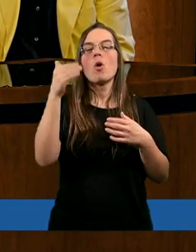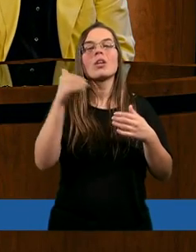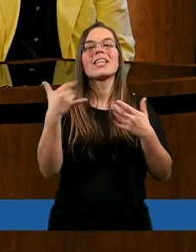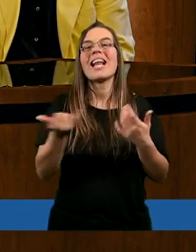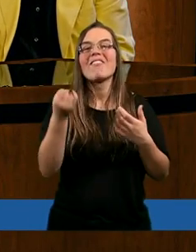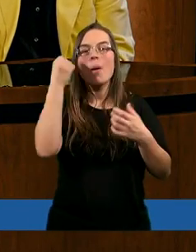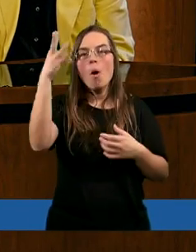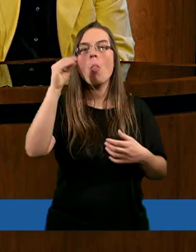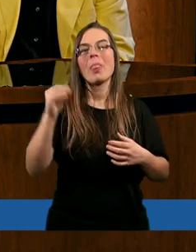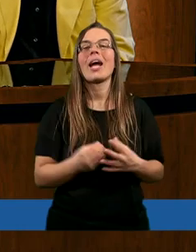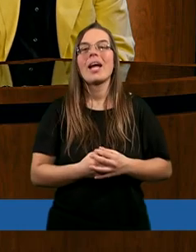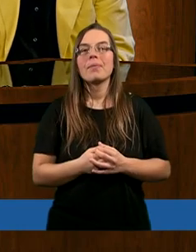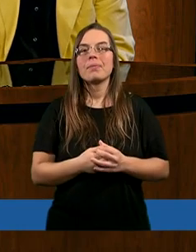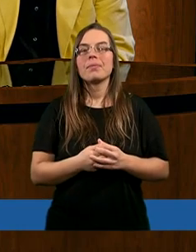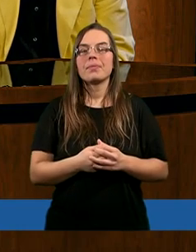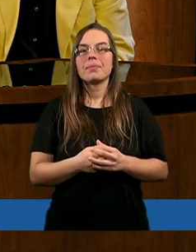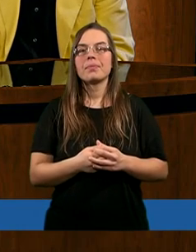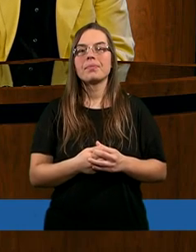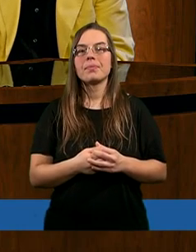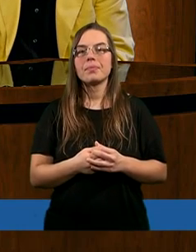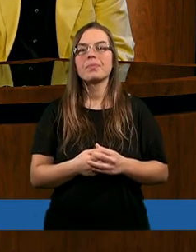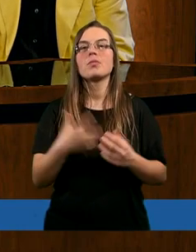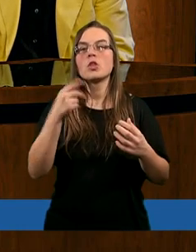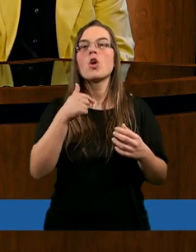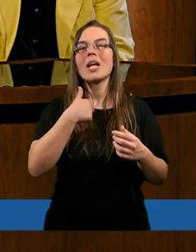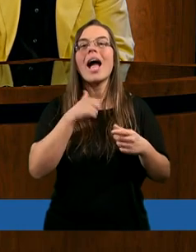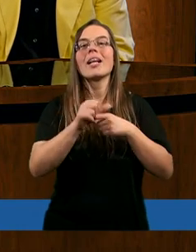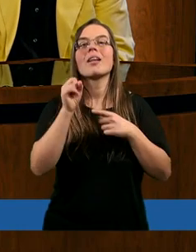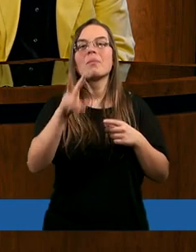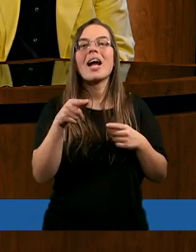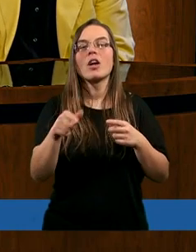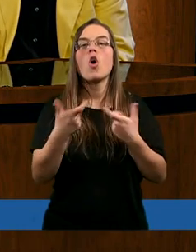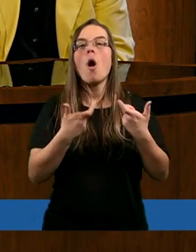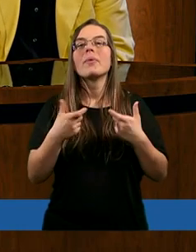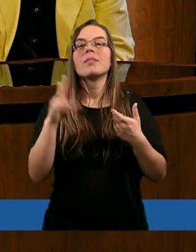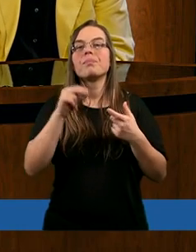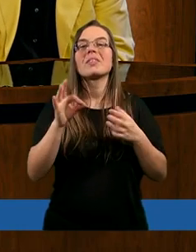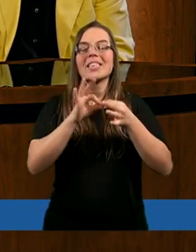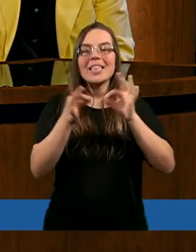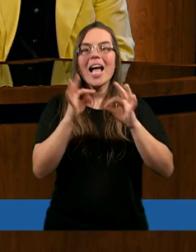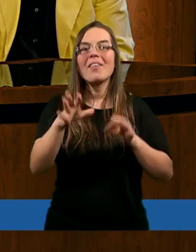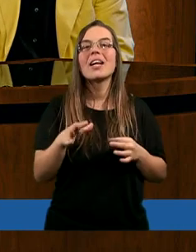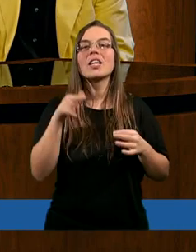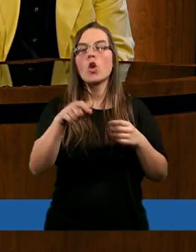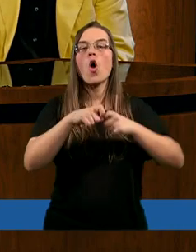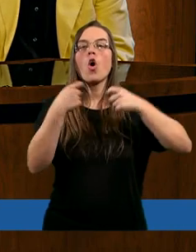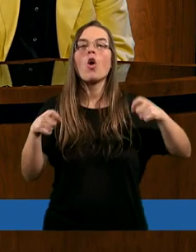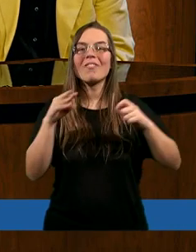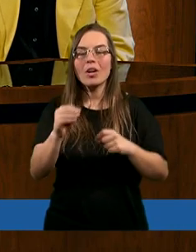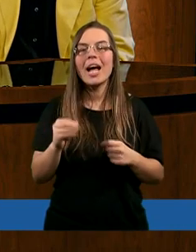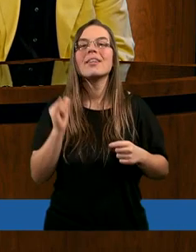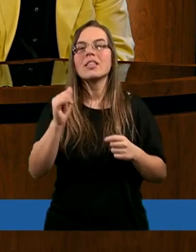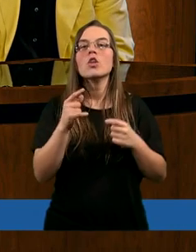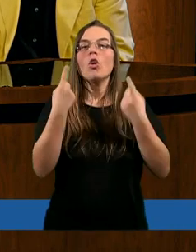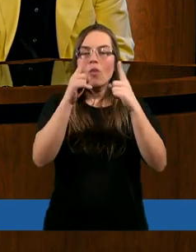własną mądrość. Otóż to. No ja jeszcze mam taką tutaj myśl, że nawet sformułowanie i